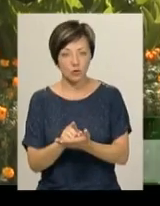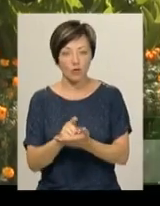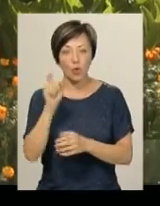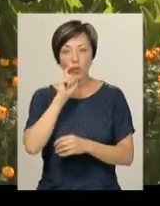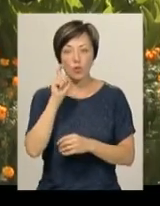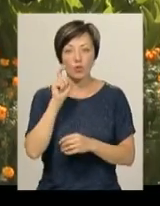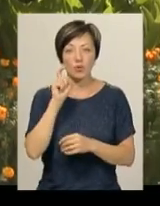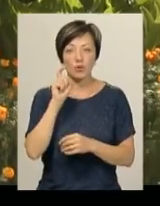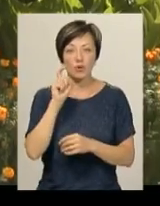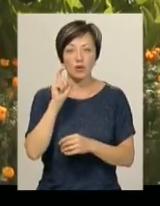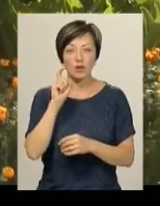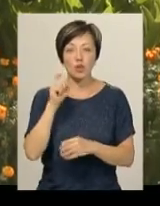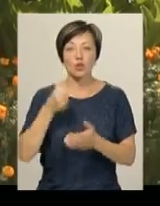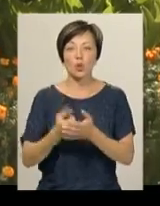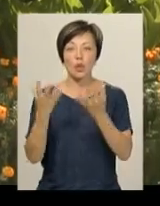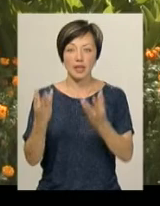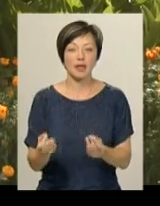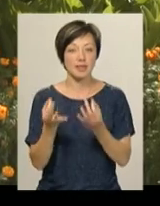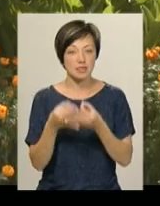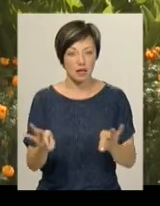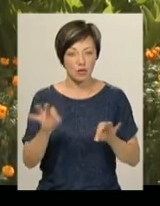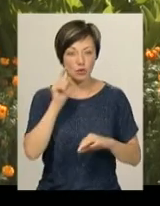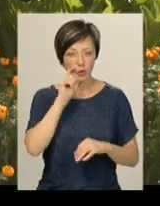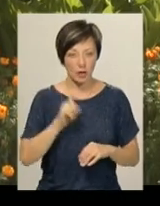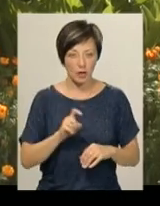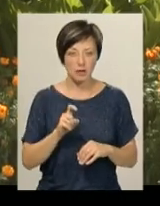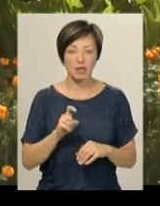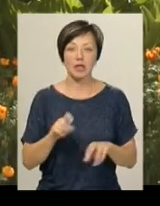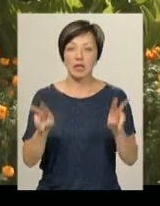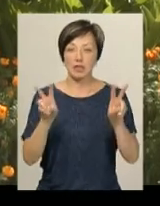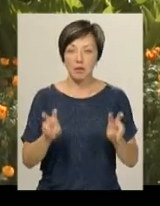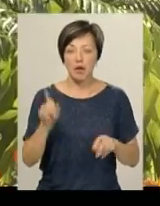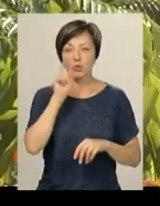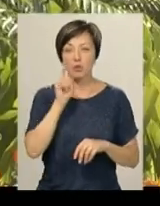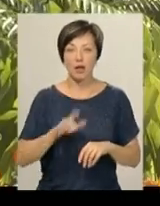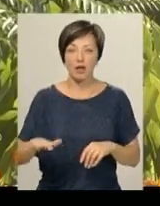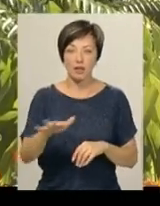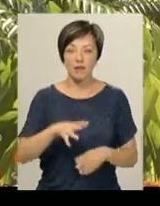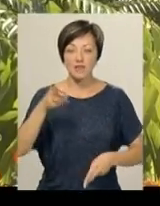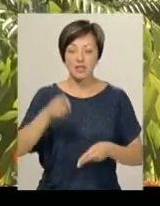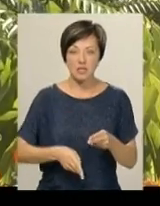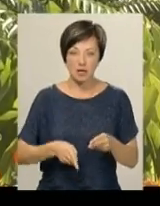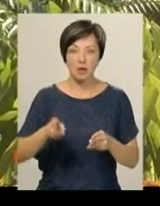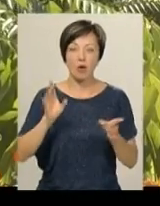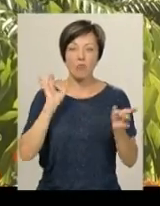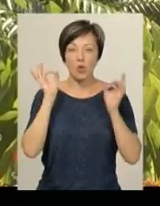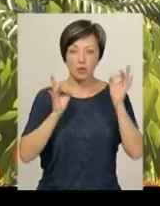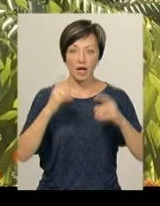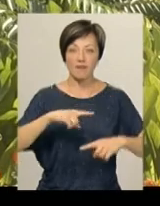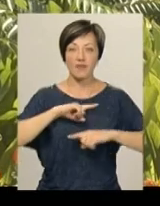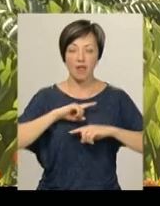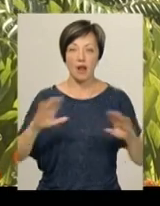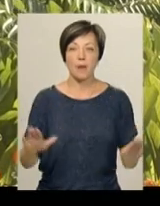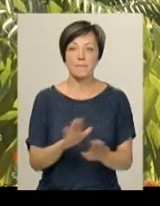до Дня Незалежності України. Тобто тематика Україна. А в кінці пролунає фінальна